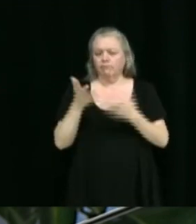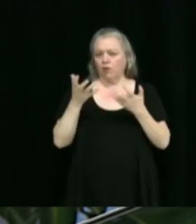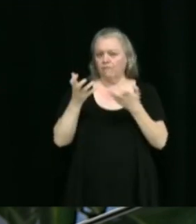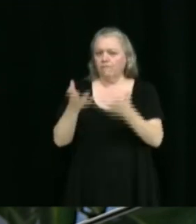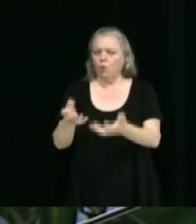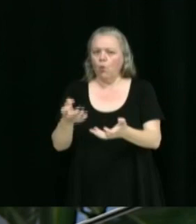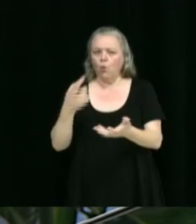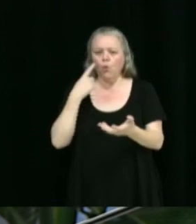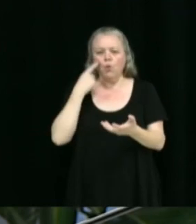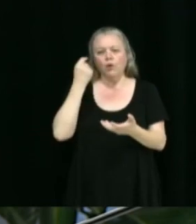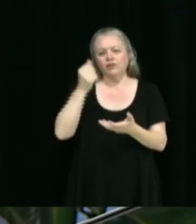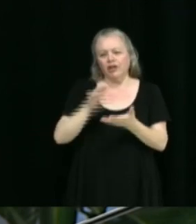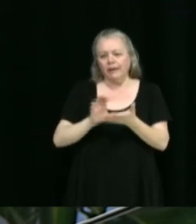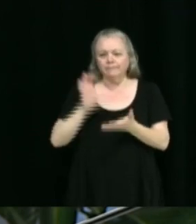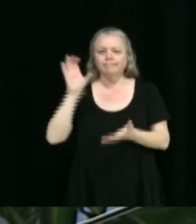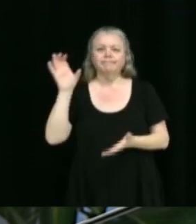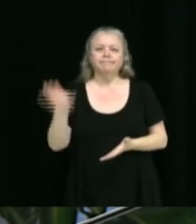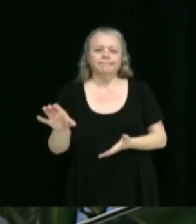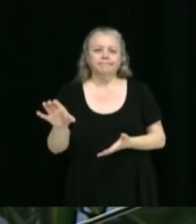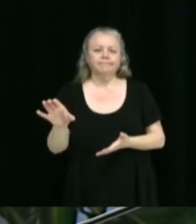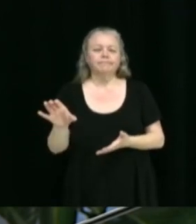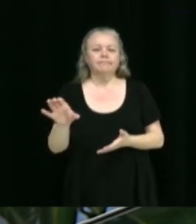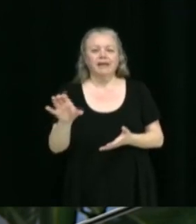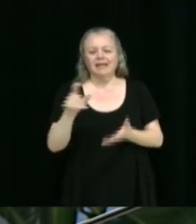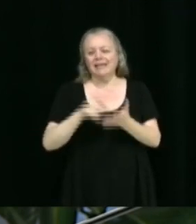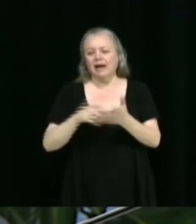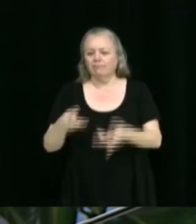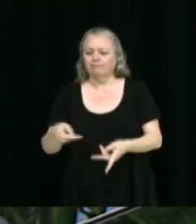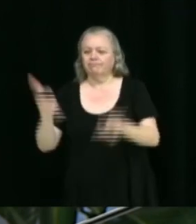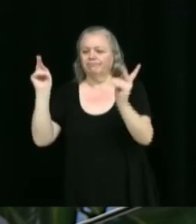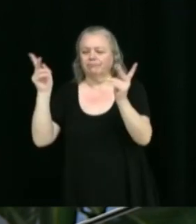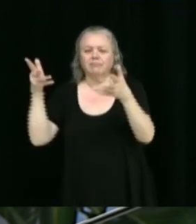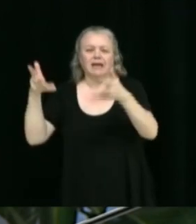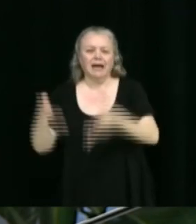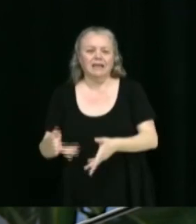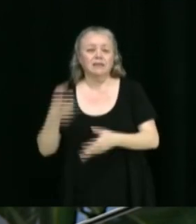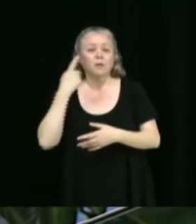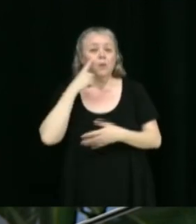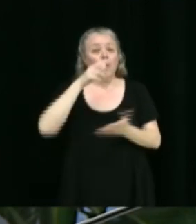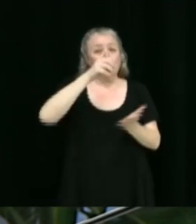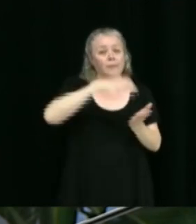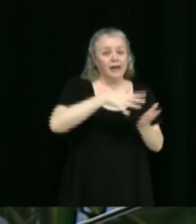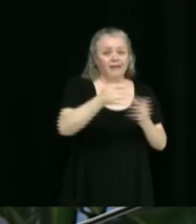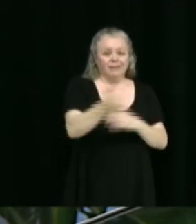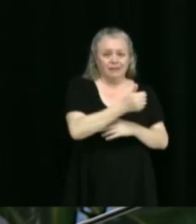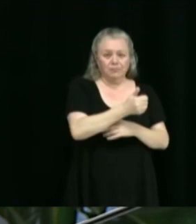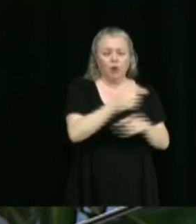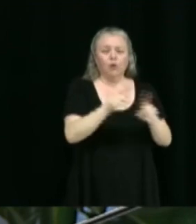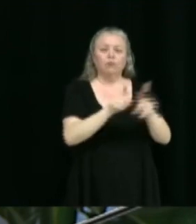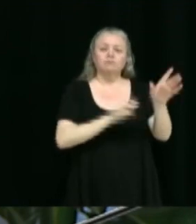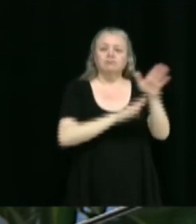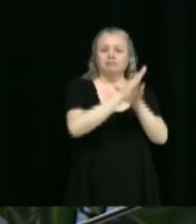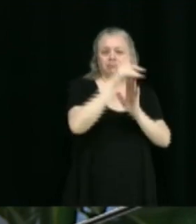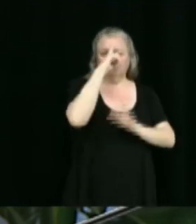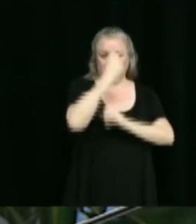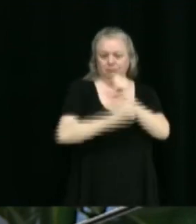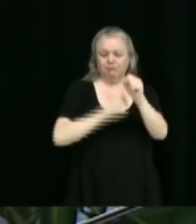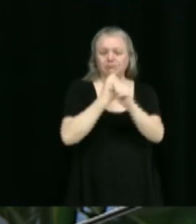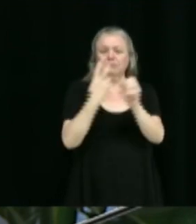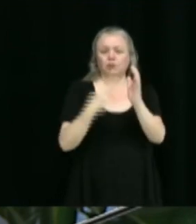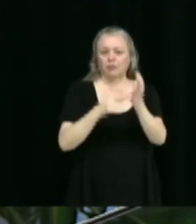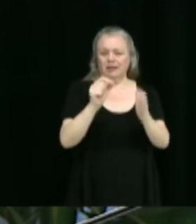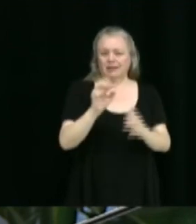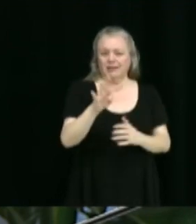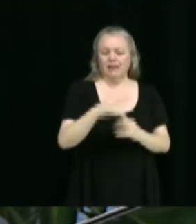le réinvestissement des surplus à même le plan de transport et de développement des services 2024, et d'accepter le dépôt du projet du